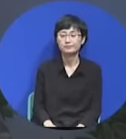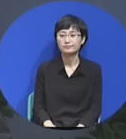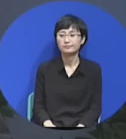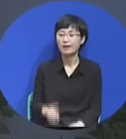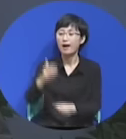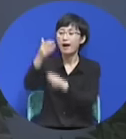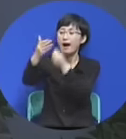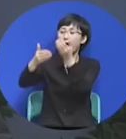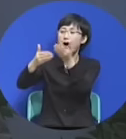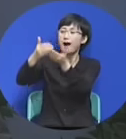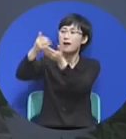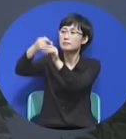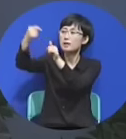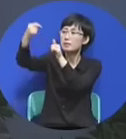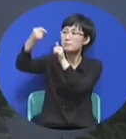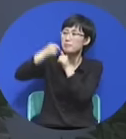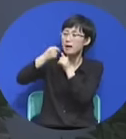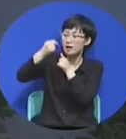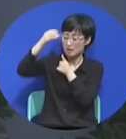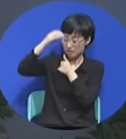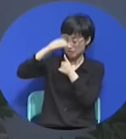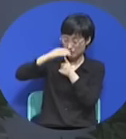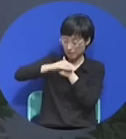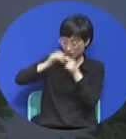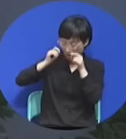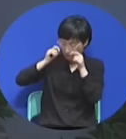하나님의 천명을 하나님의 막을 자는 없다.